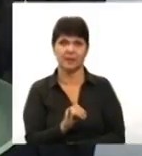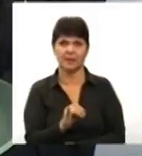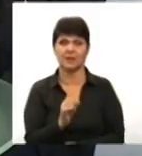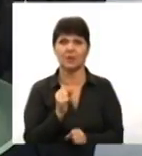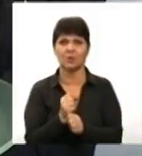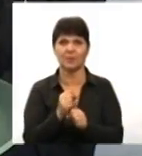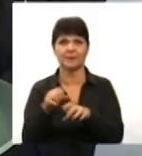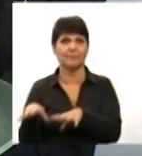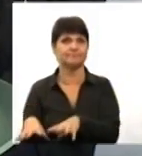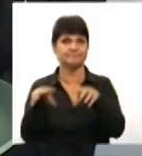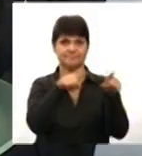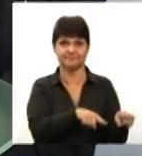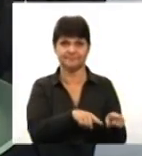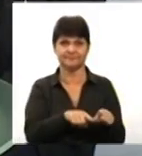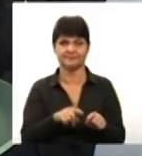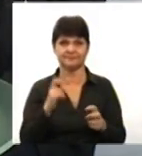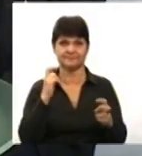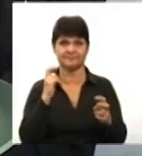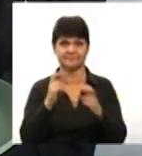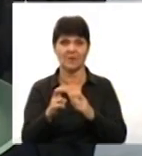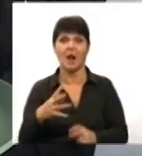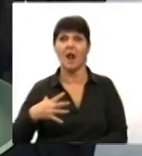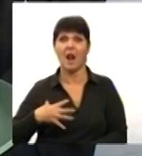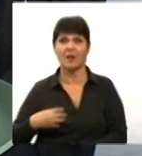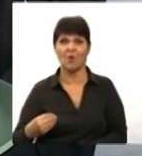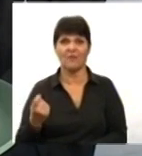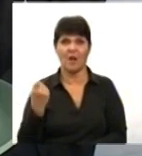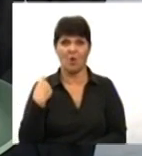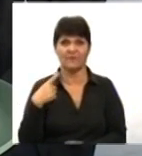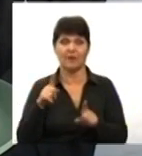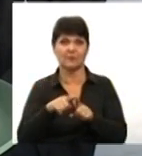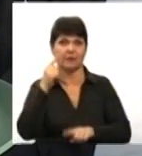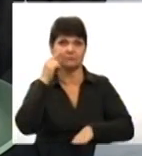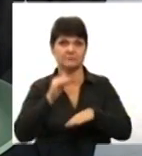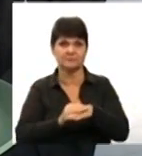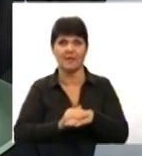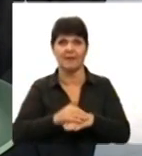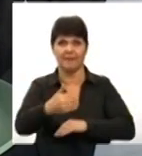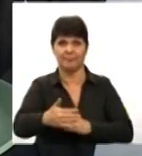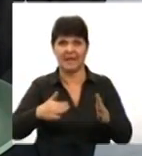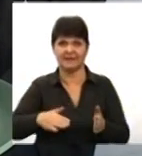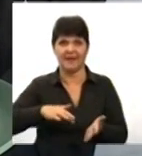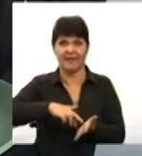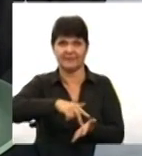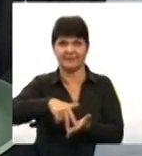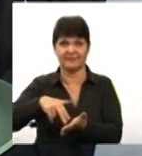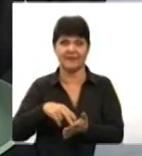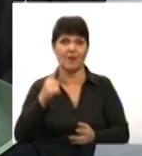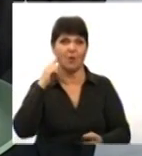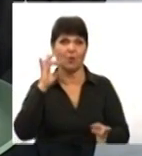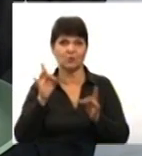пересадки, якщо потрібно. У Львові, в Одесі теж помітила тактильну плитку і озвучувальні